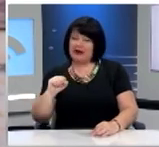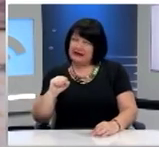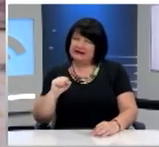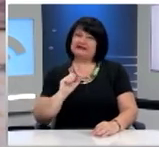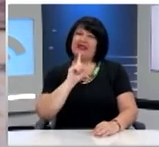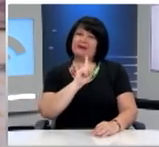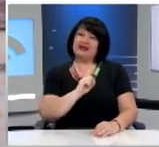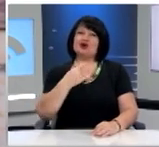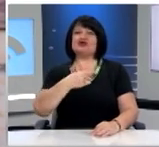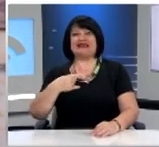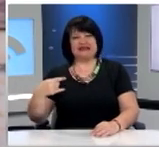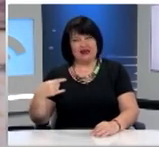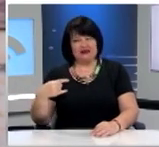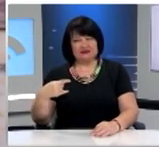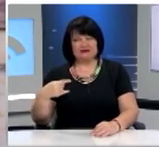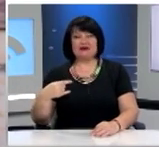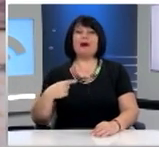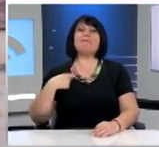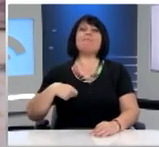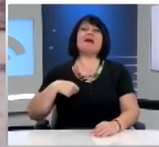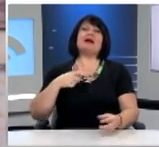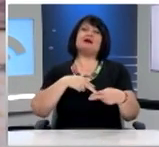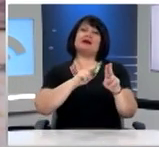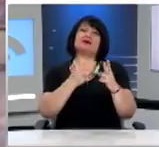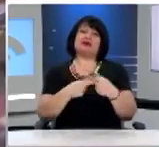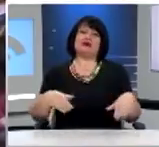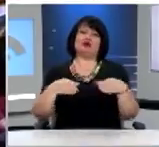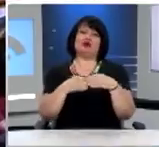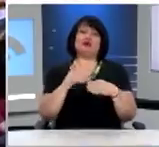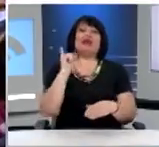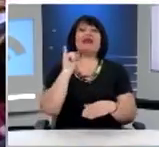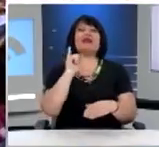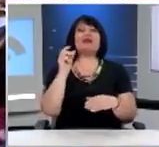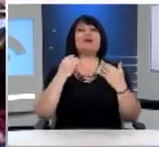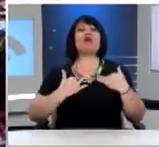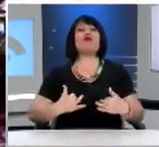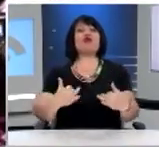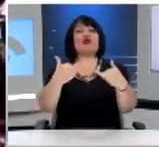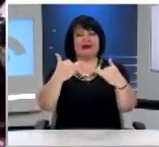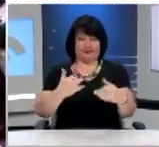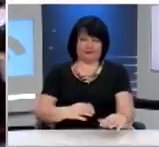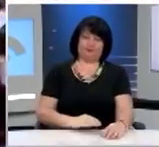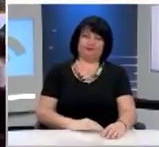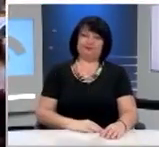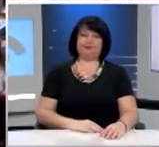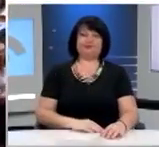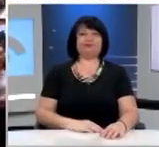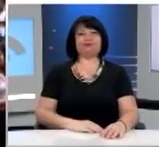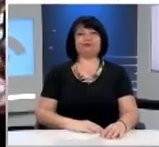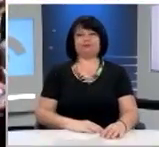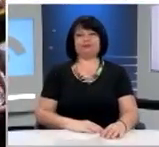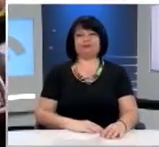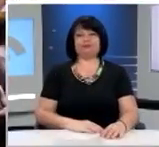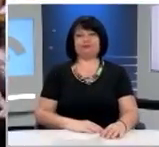ο κύριος Δημήτριος Ζαζάς, μέλη της Εκτελεστικής Επιτροπής του Ιδρύματος της Βουλής των Ελλήνων για τον Κοινοβουλευτισμό και τη